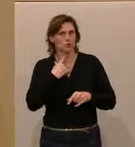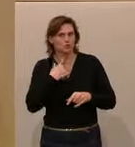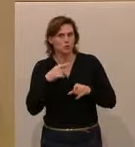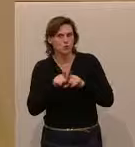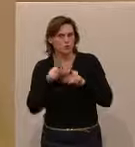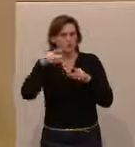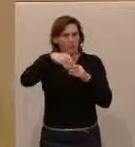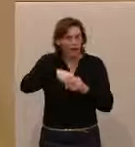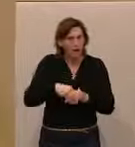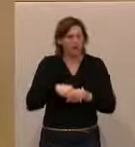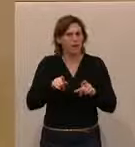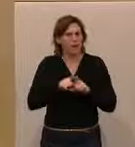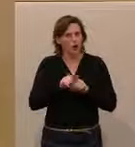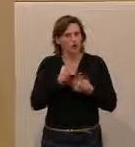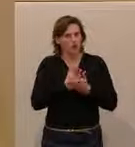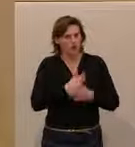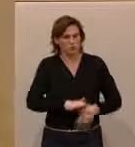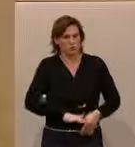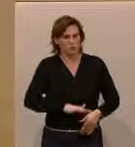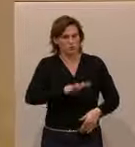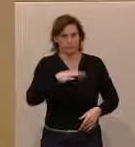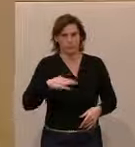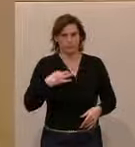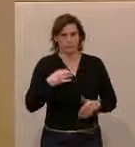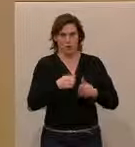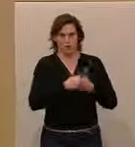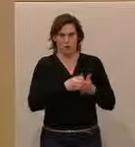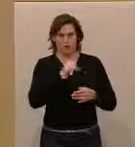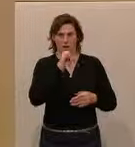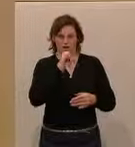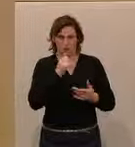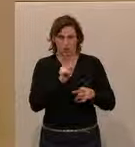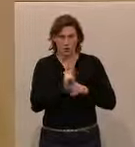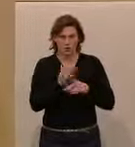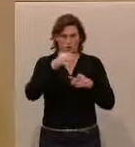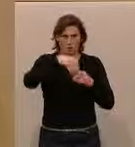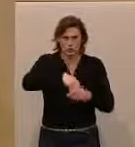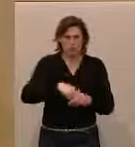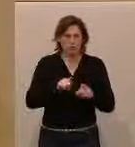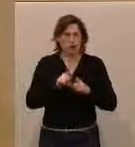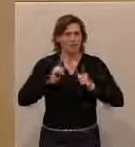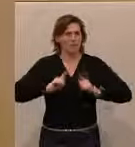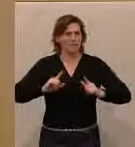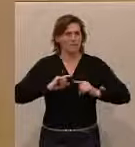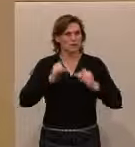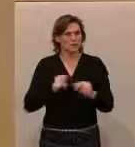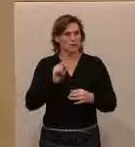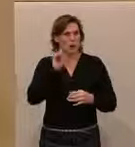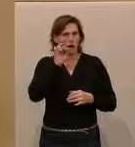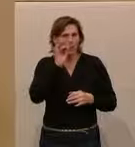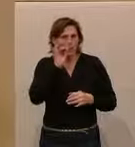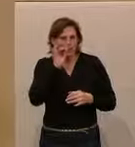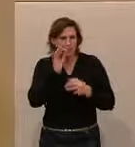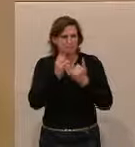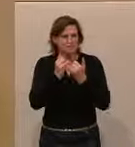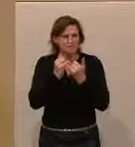in dieses Boot nehmen, die auch als Jugendliche schon beginnen, dass wir die hineinnehmen. Ich würde mir erwarten, dass wir heute gegen Cannabis, der Bartke